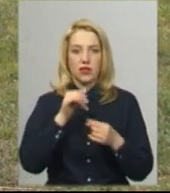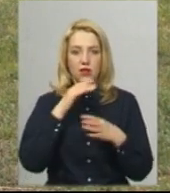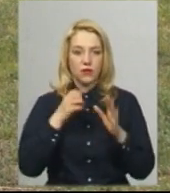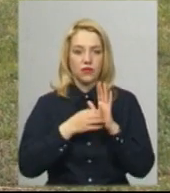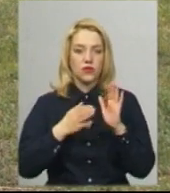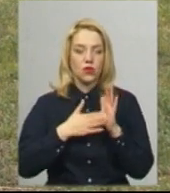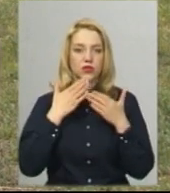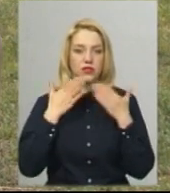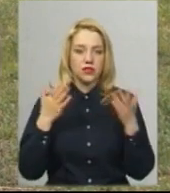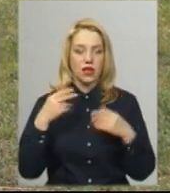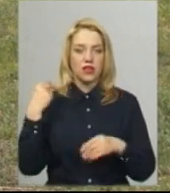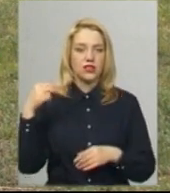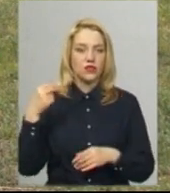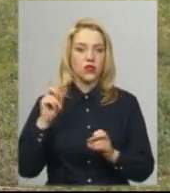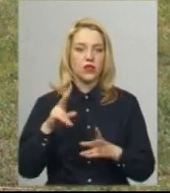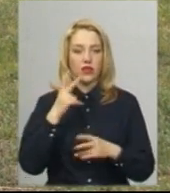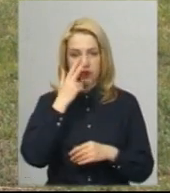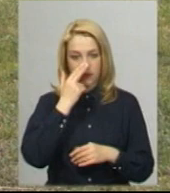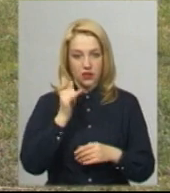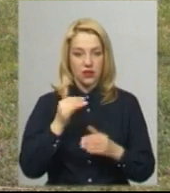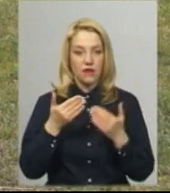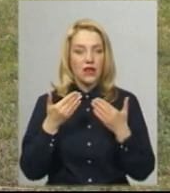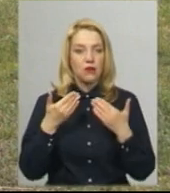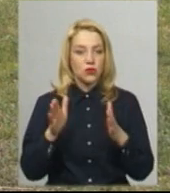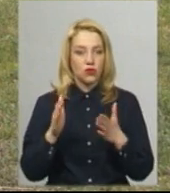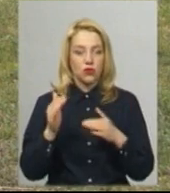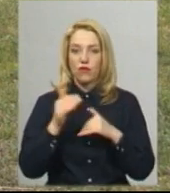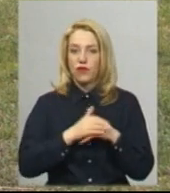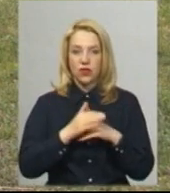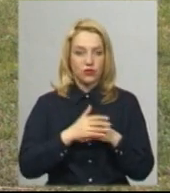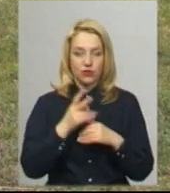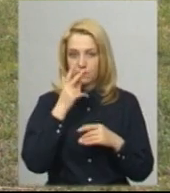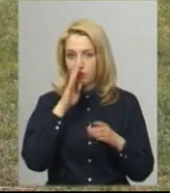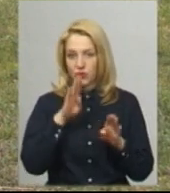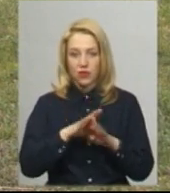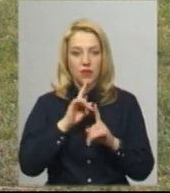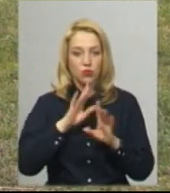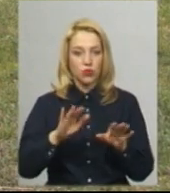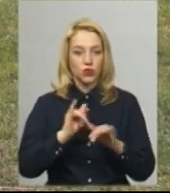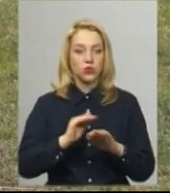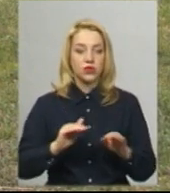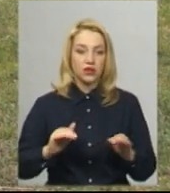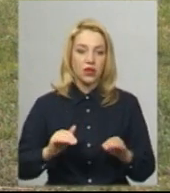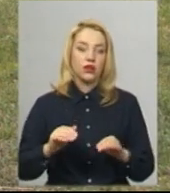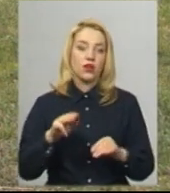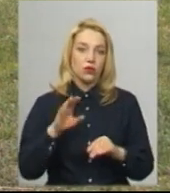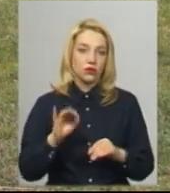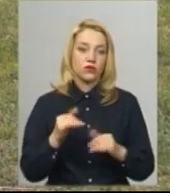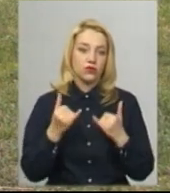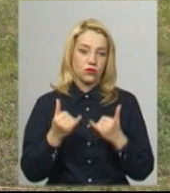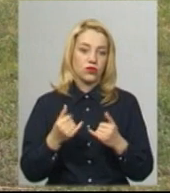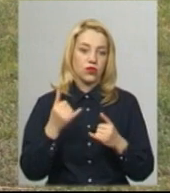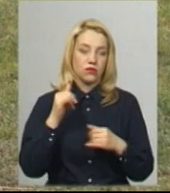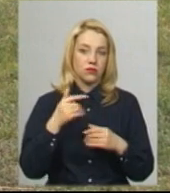останні дзвони, так як ми звикли, і випускного вечора, скоріше за все, не буде у дітей, то сьогодні ми таке